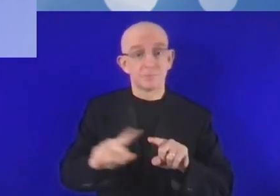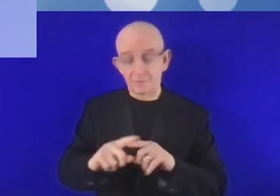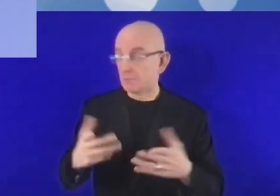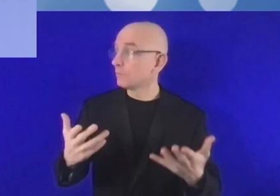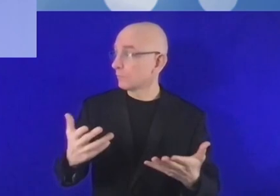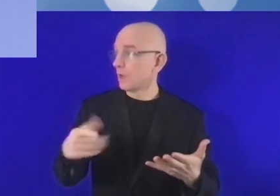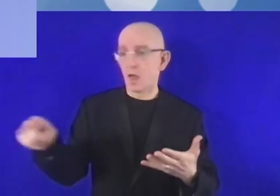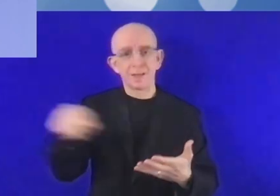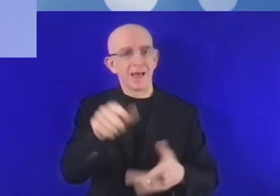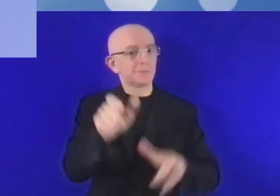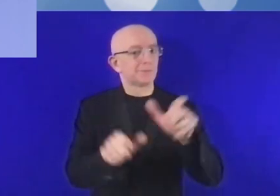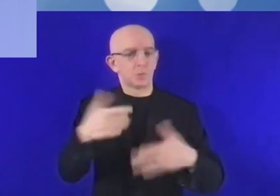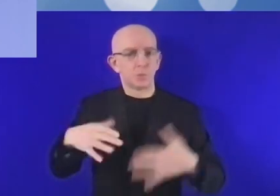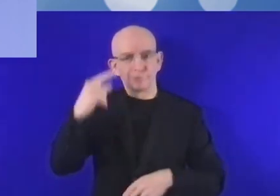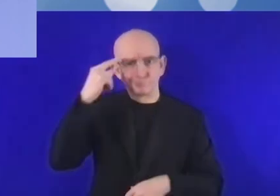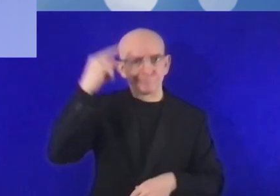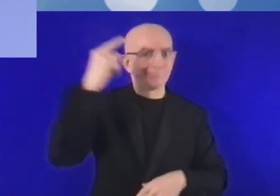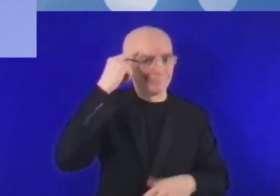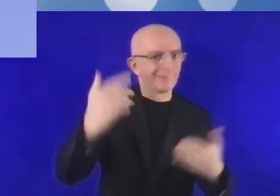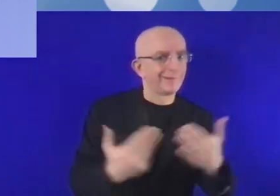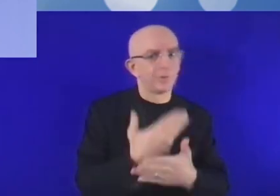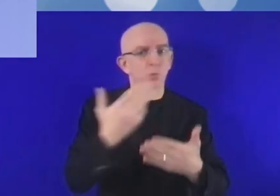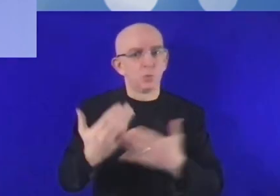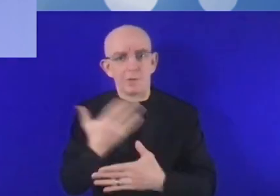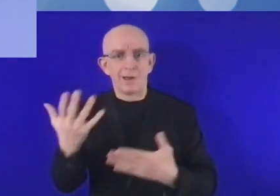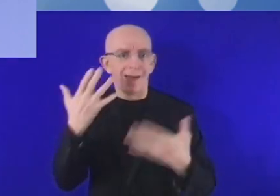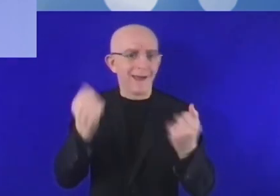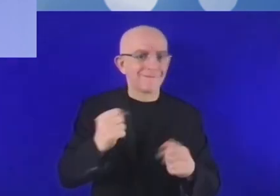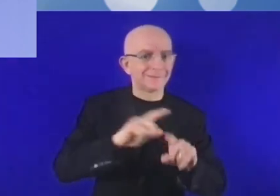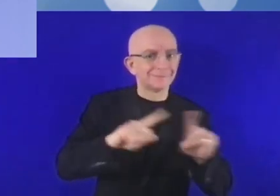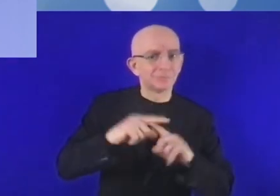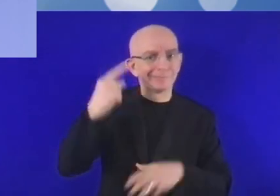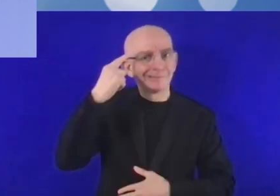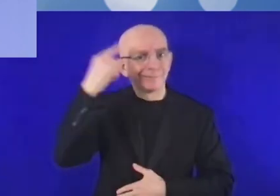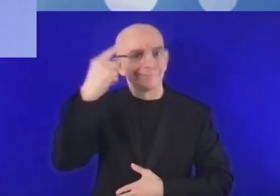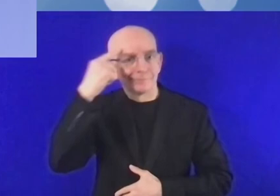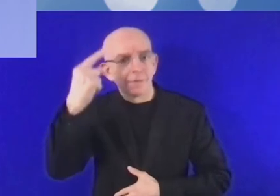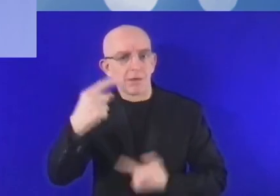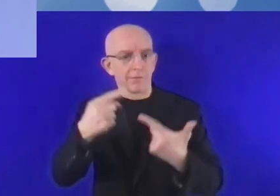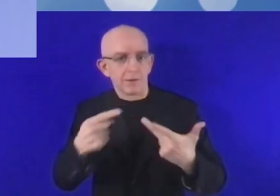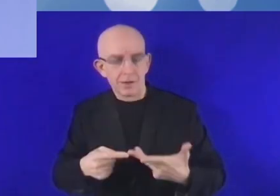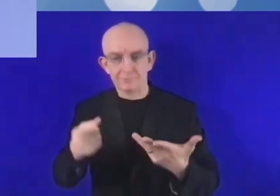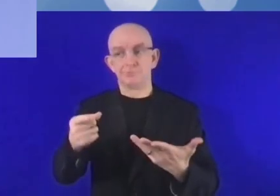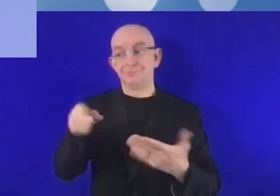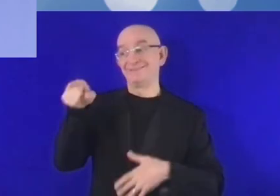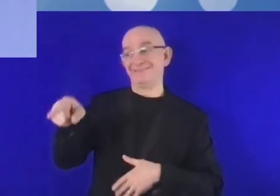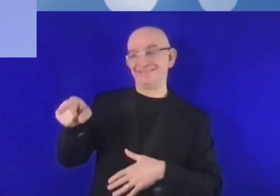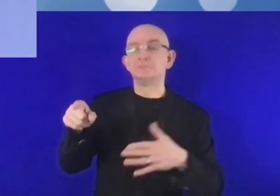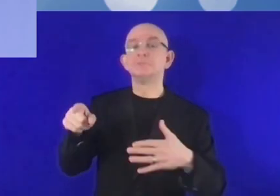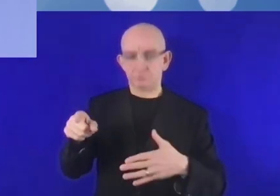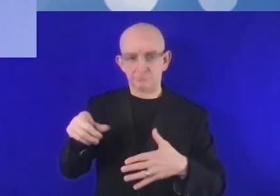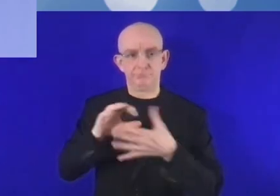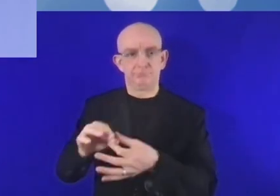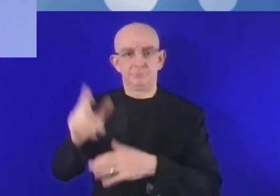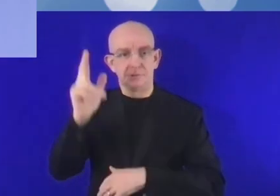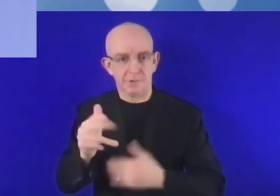rencontrerez probablement de nombreux jeunes créatifs, motivés, pleins d'idées. Ce sont